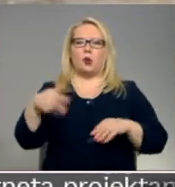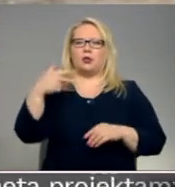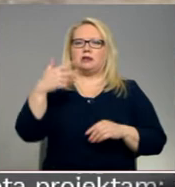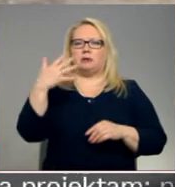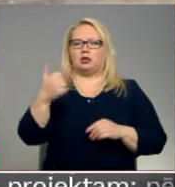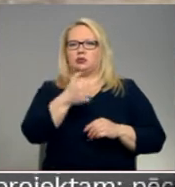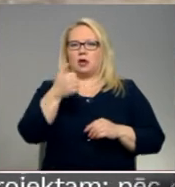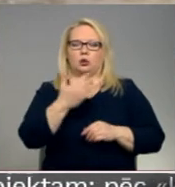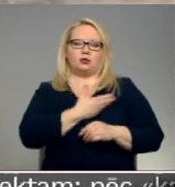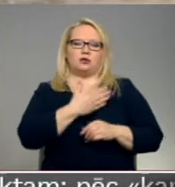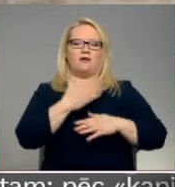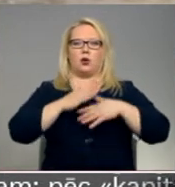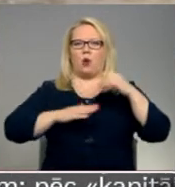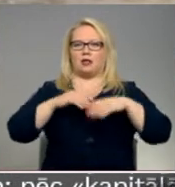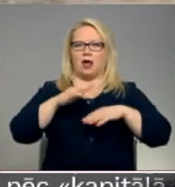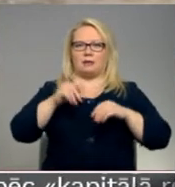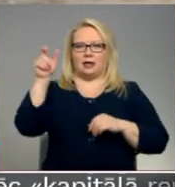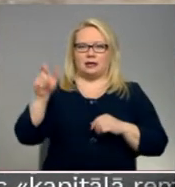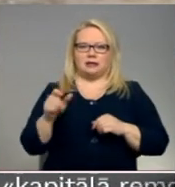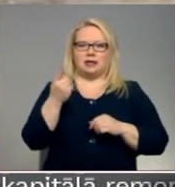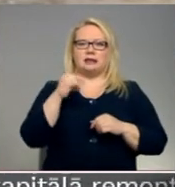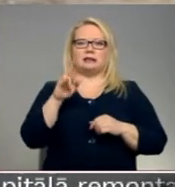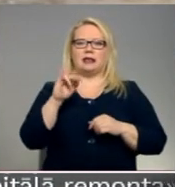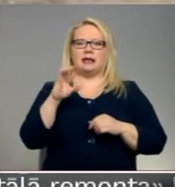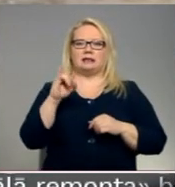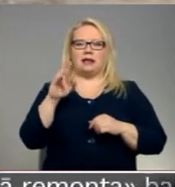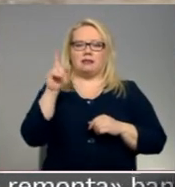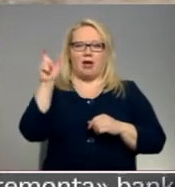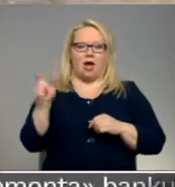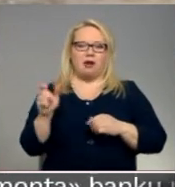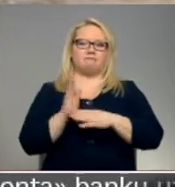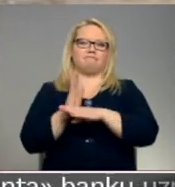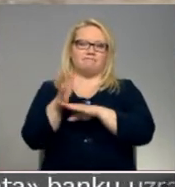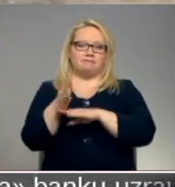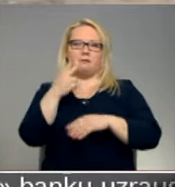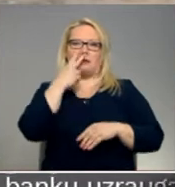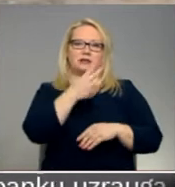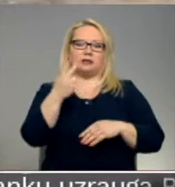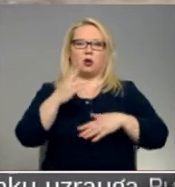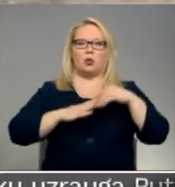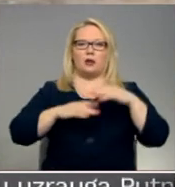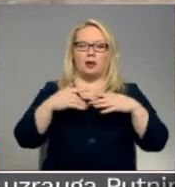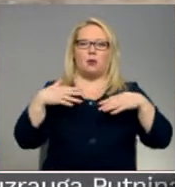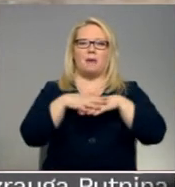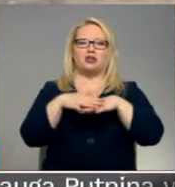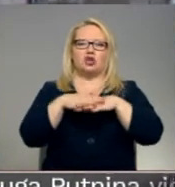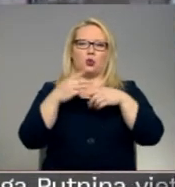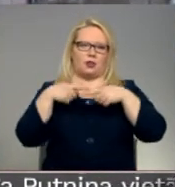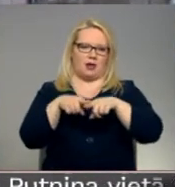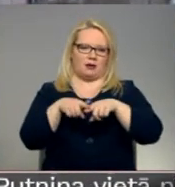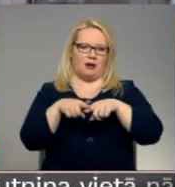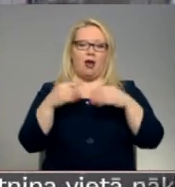gadus dzīvo rokdarbnieca Tatjana Sinicina. Dosimies pie viņas ciemos apskatīt rokdarbus mežģīņu tehnikā.